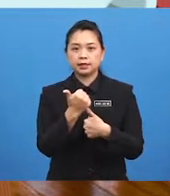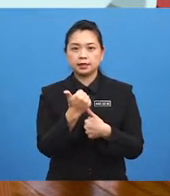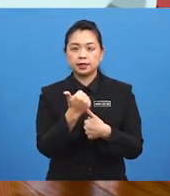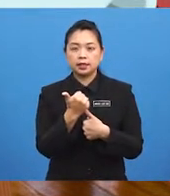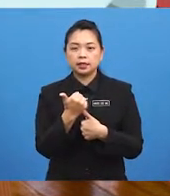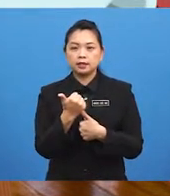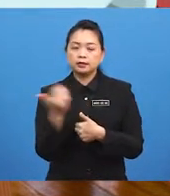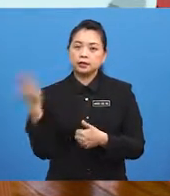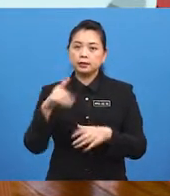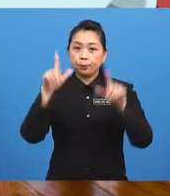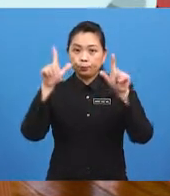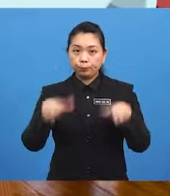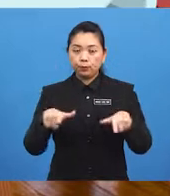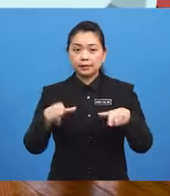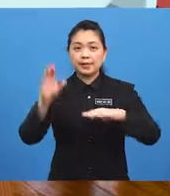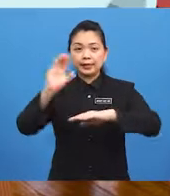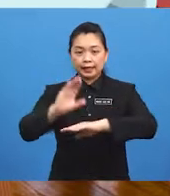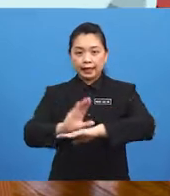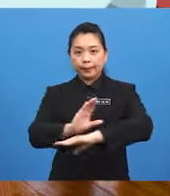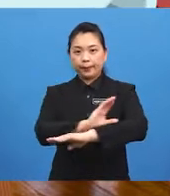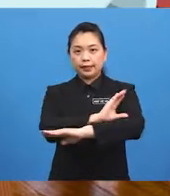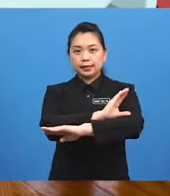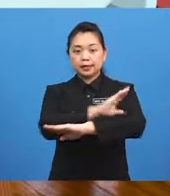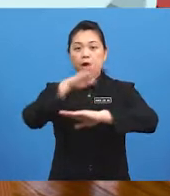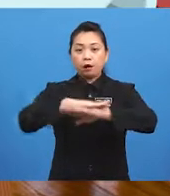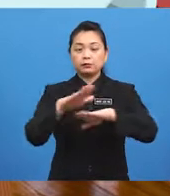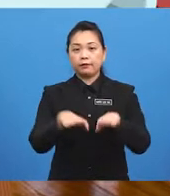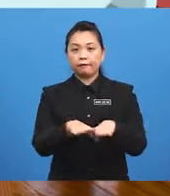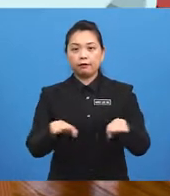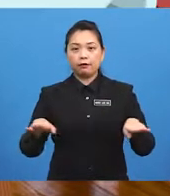First, let's put the carpet down on the floor